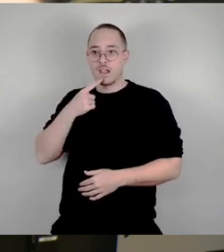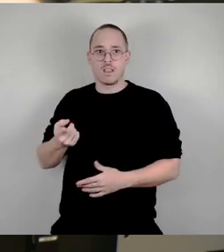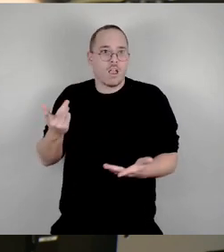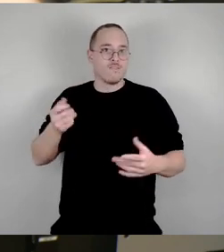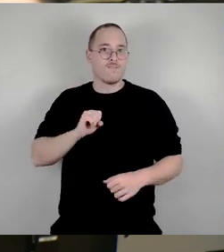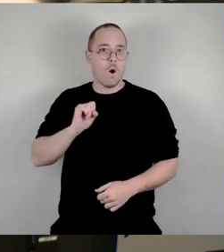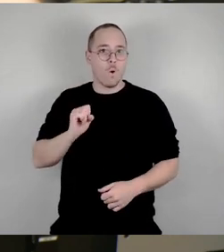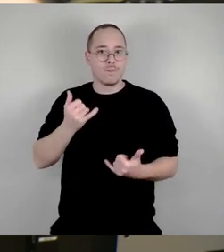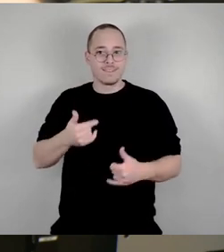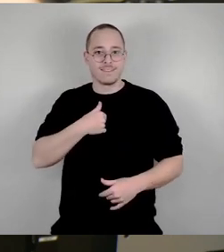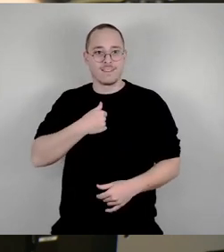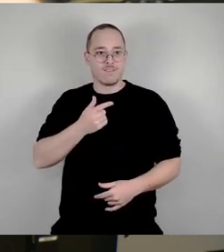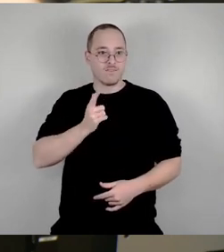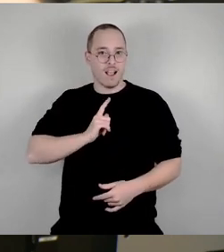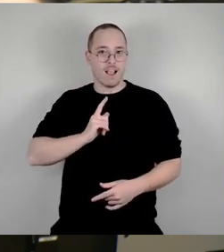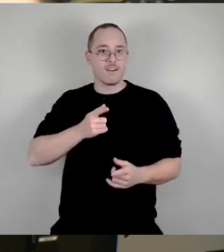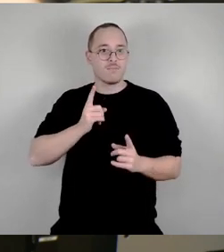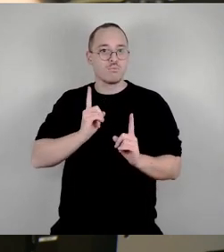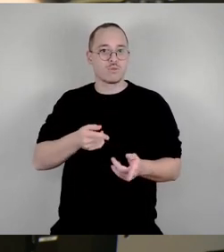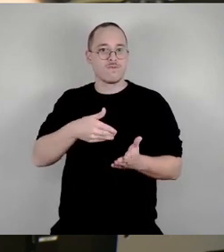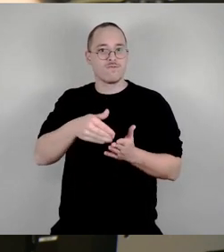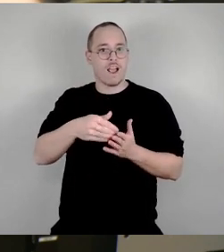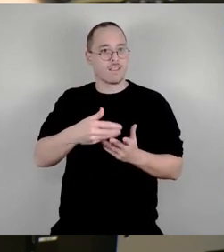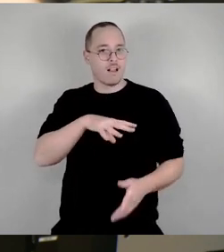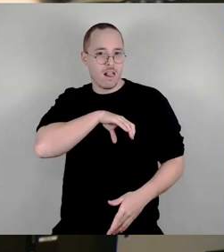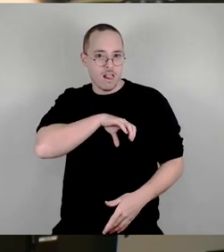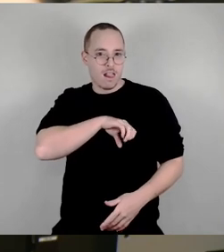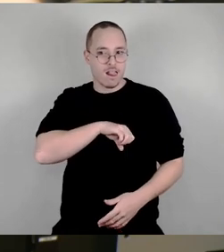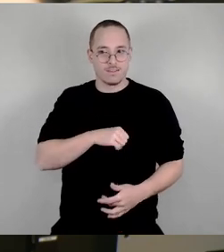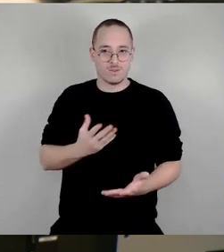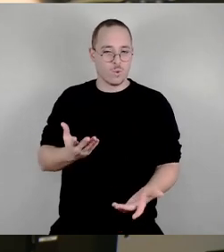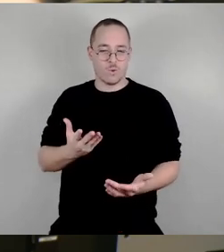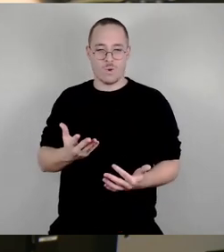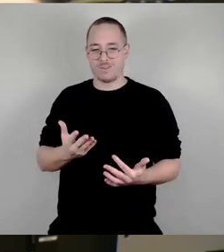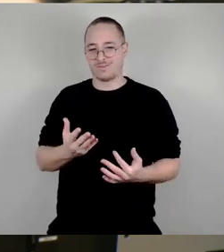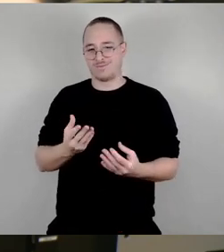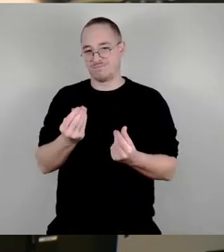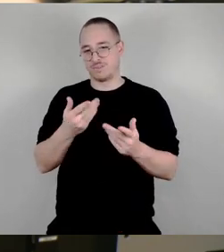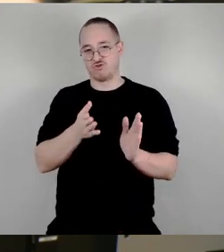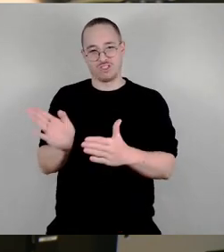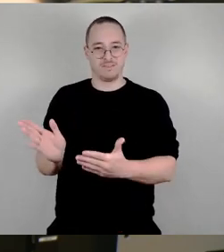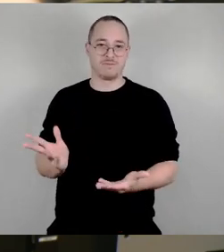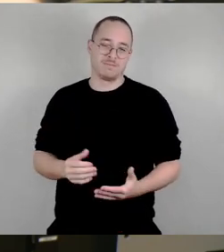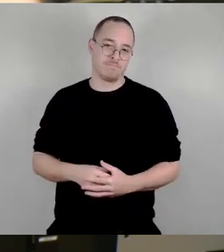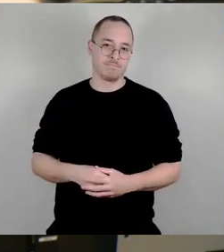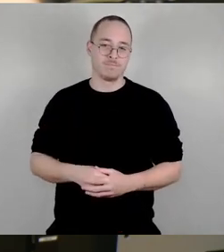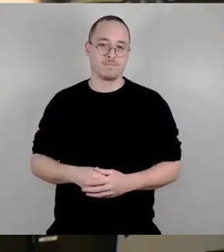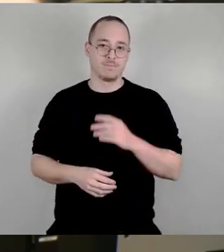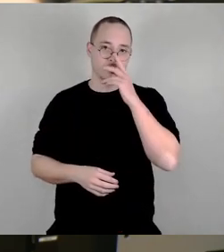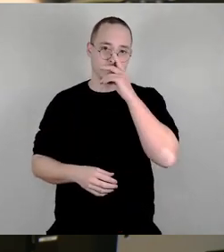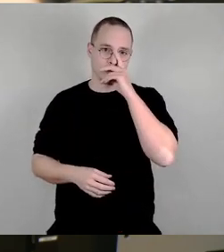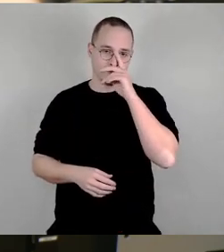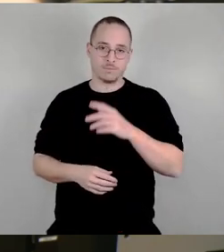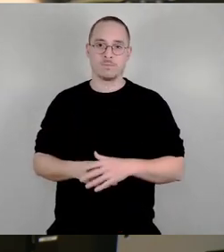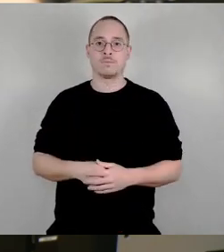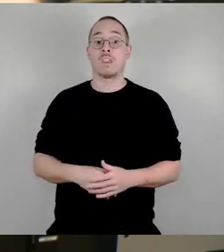Vorlage in diesem Bereich wieder völlig unzureichend. Ja, viele Spielbereiche nicht mehr mit Verstärker bespielbar,